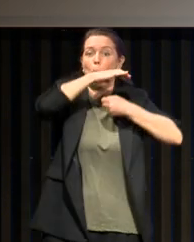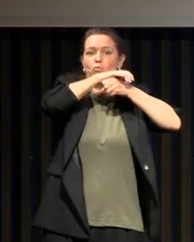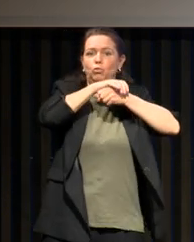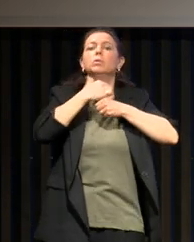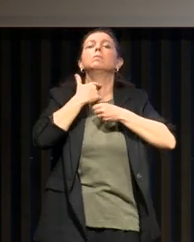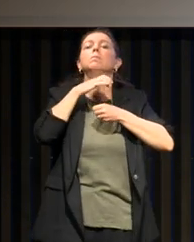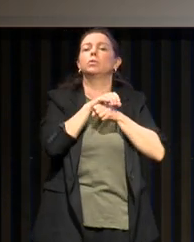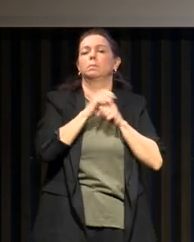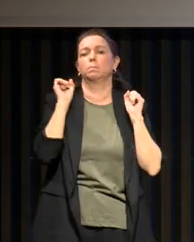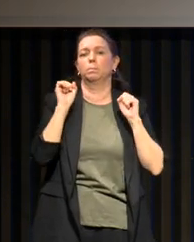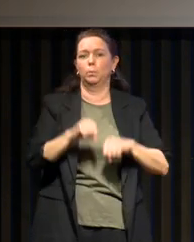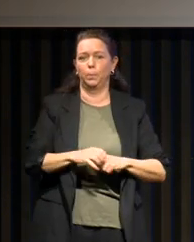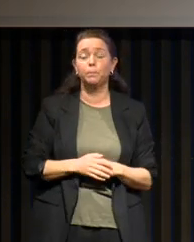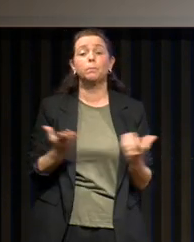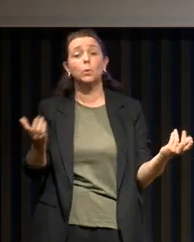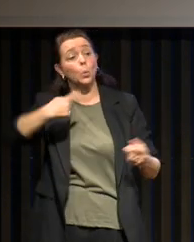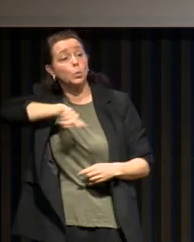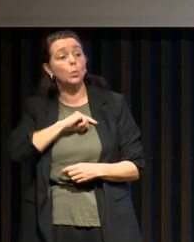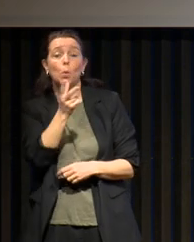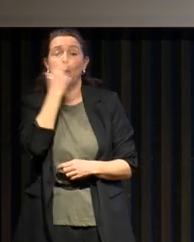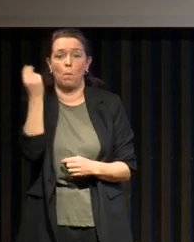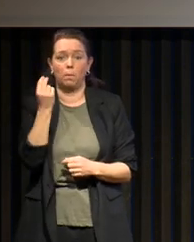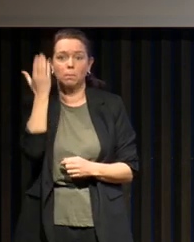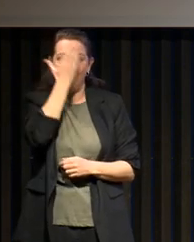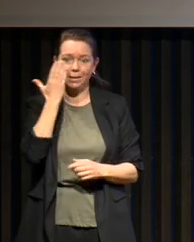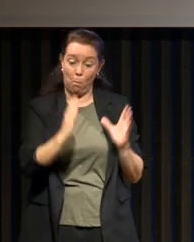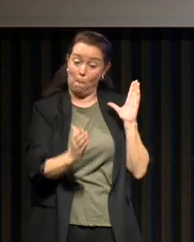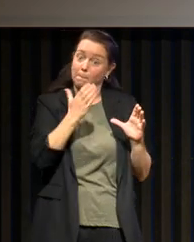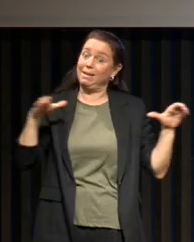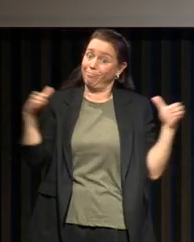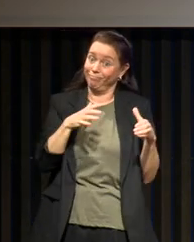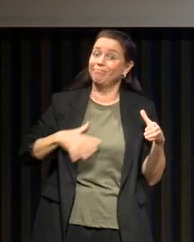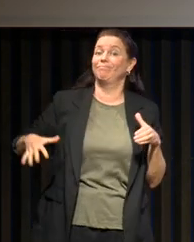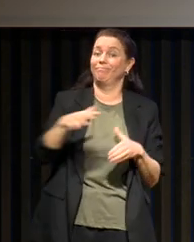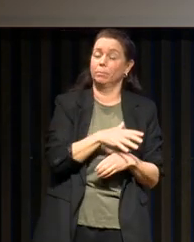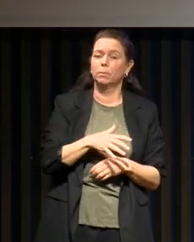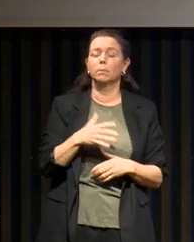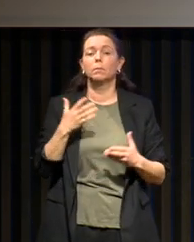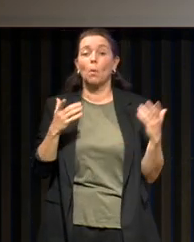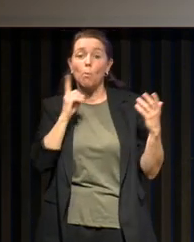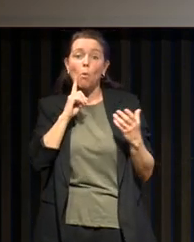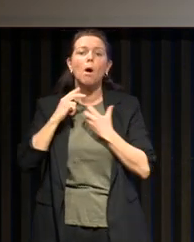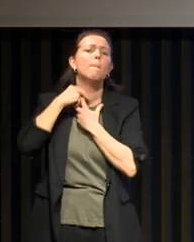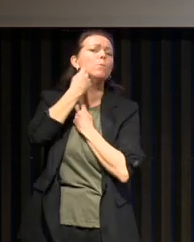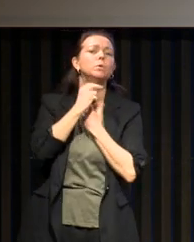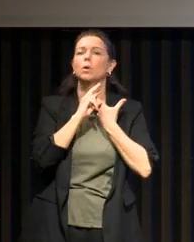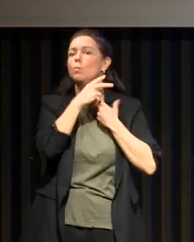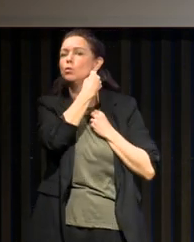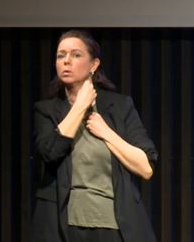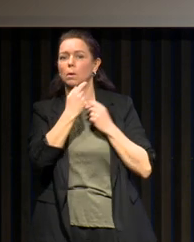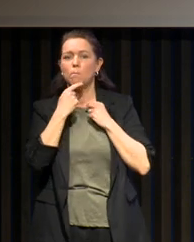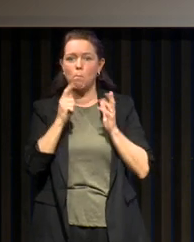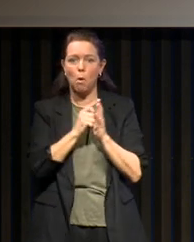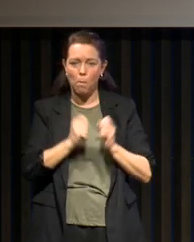Et donc, nous, êtres humains, on est des animaux très particuliers qui faisant agir des muscles dilatateurs du pharynx quand on